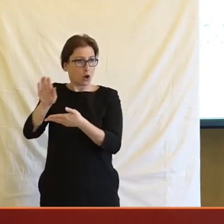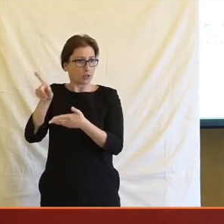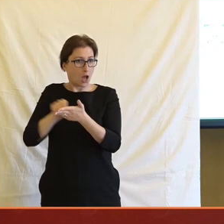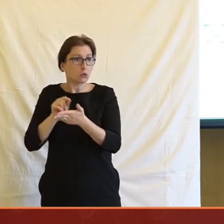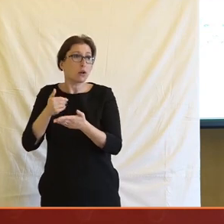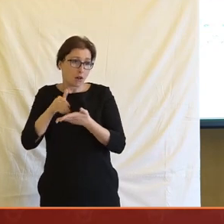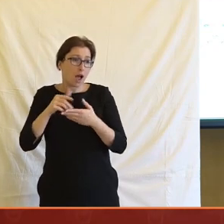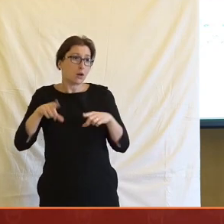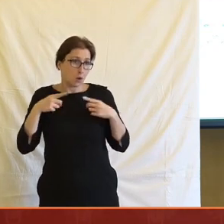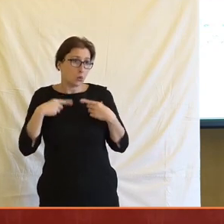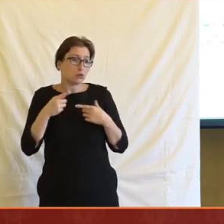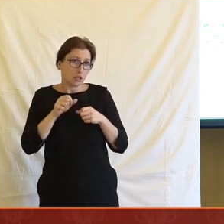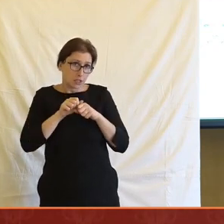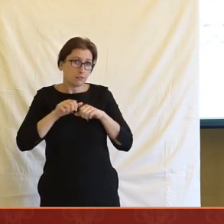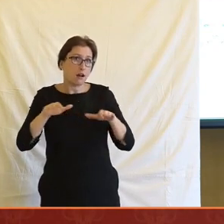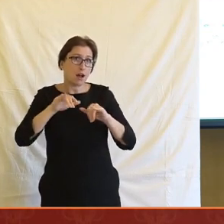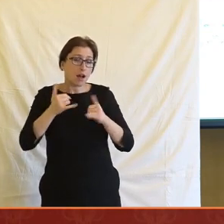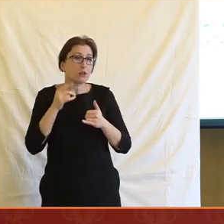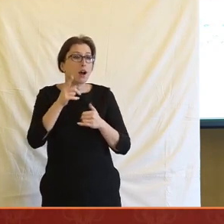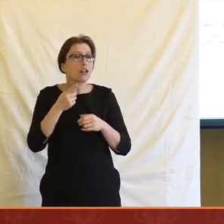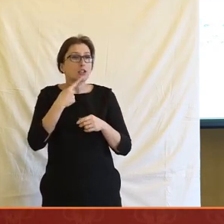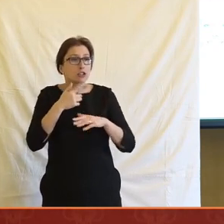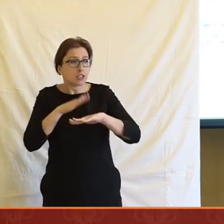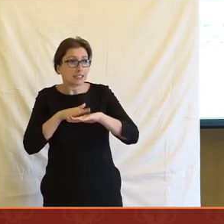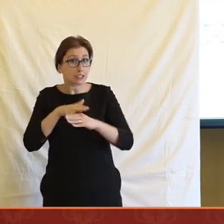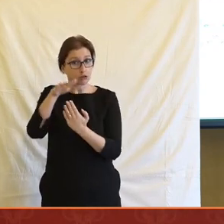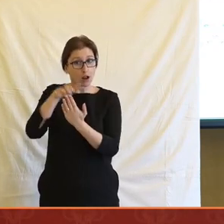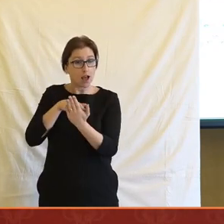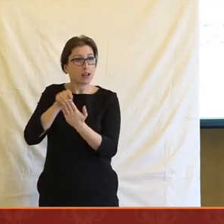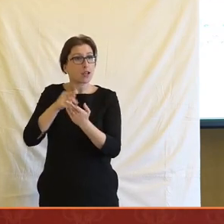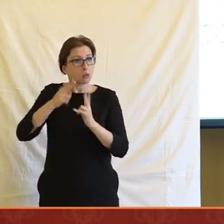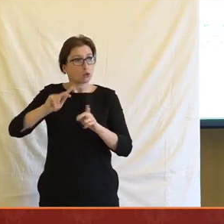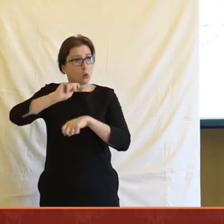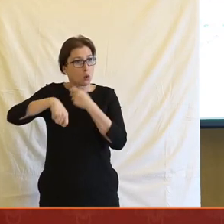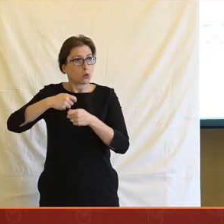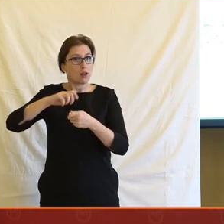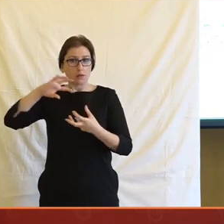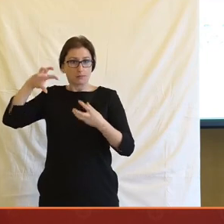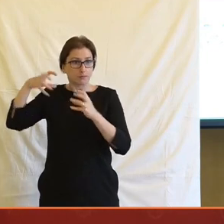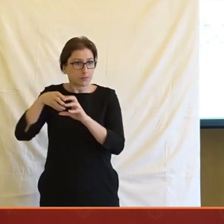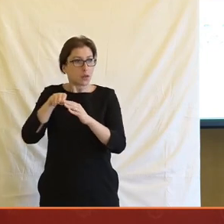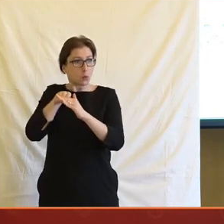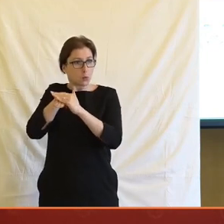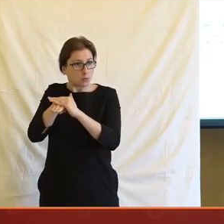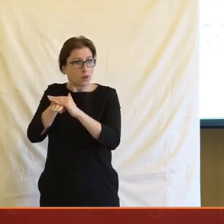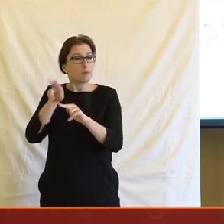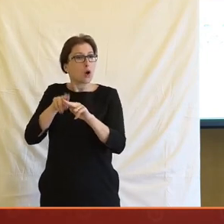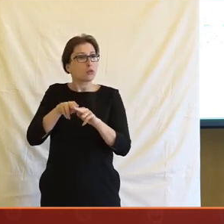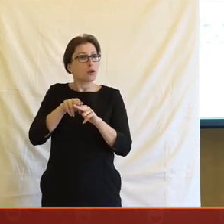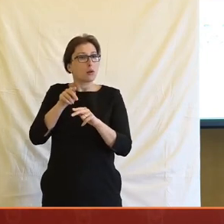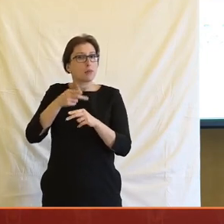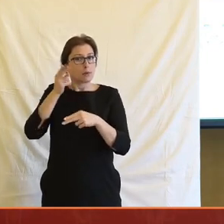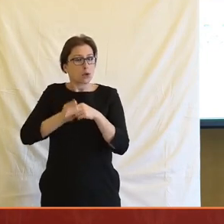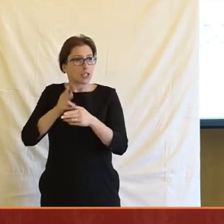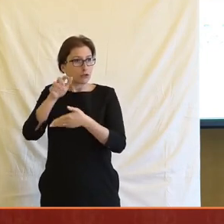nicméně pořád je to problematický, pořád je těžký říct, jestli opravdu tu konverzi můžeme atribuovat tomu poslednímu čtenému článku. A druhá